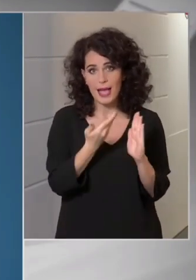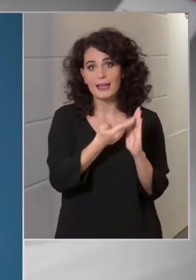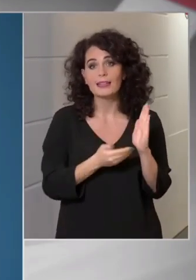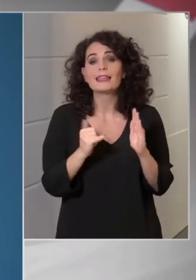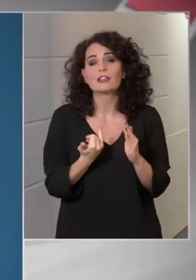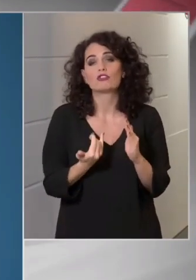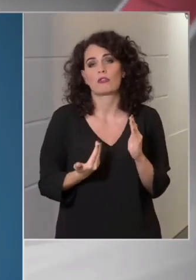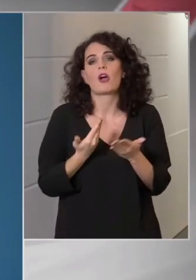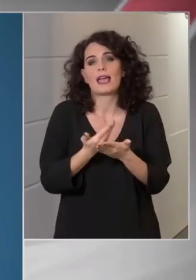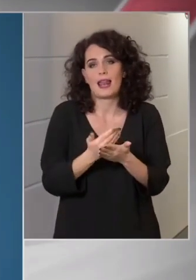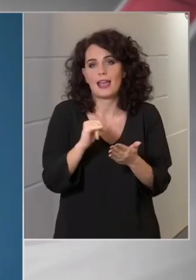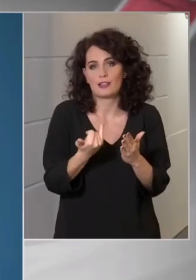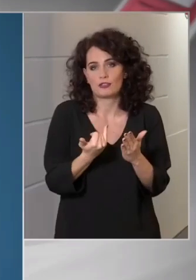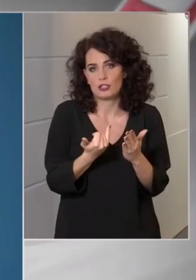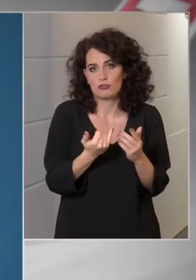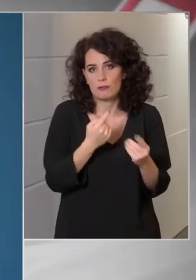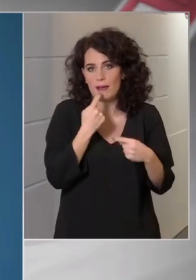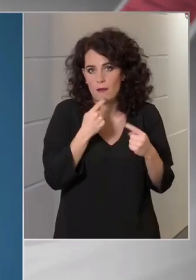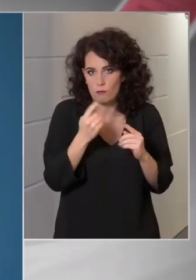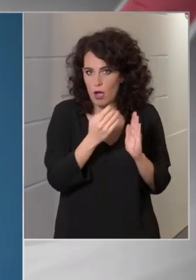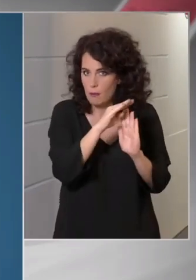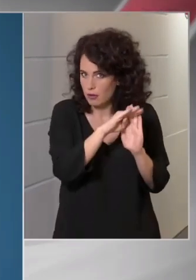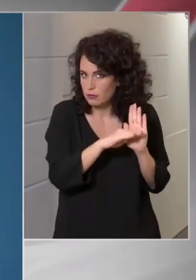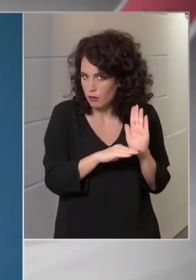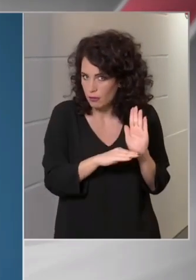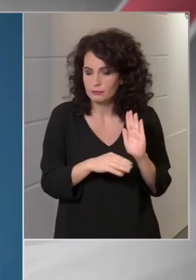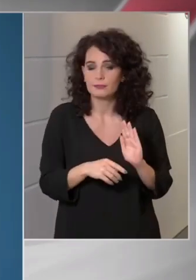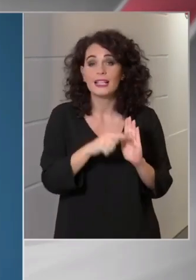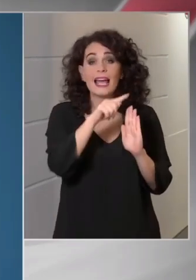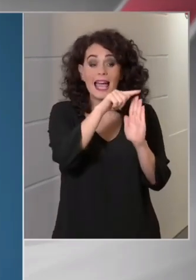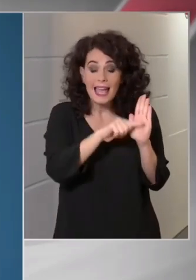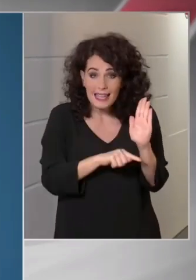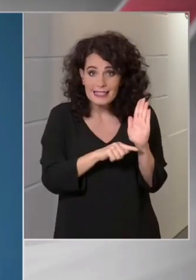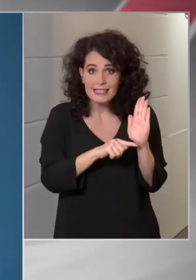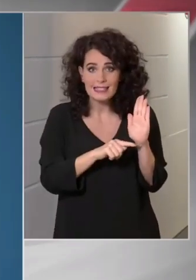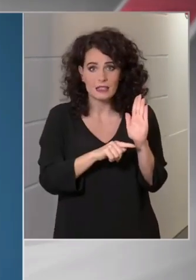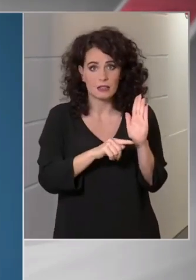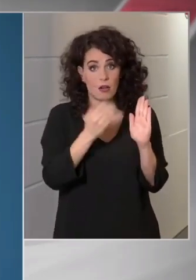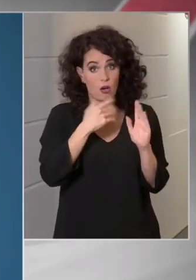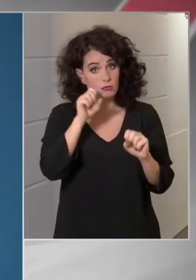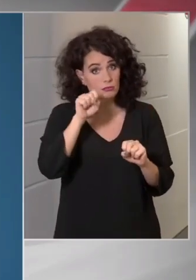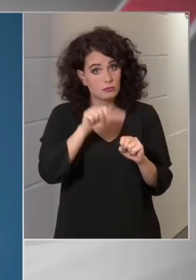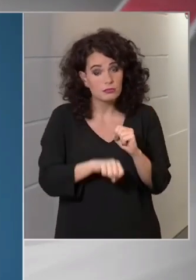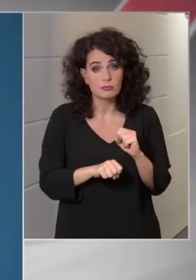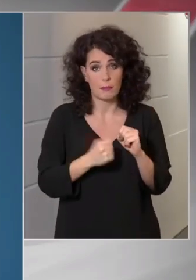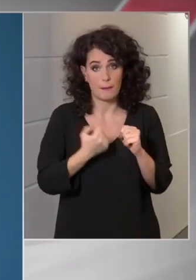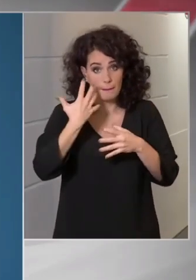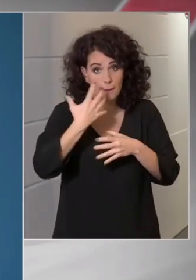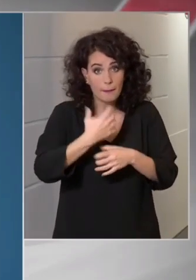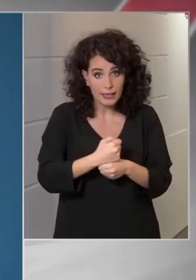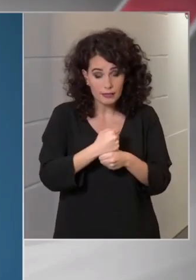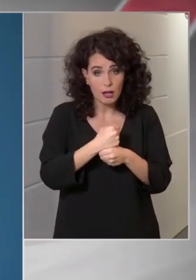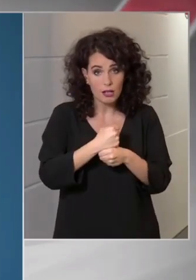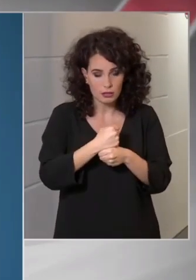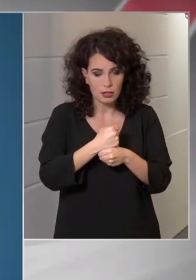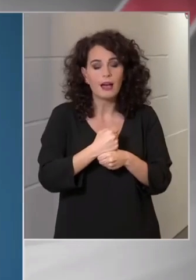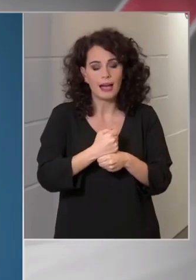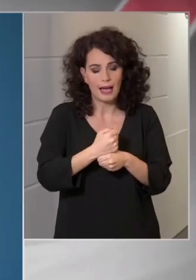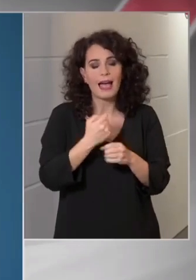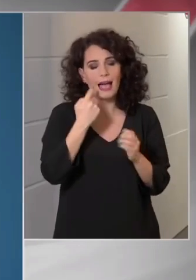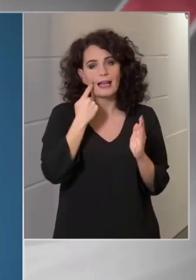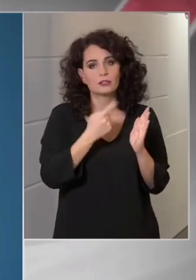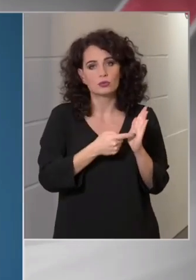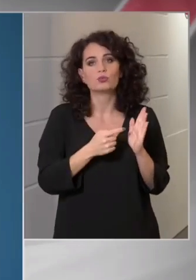megfogalmazottak. Ezeknek a szigorú betartása fogja a járvány terjedését